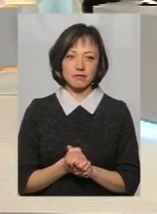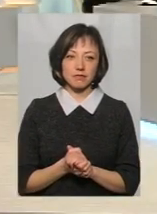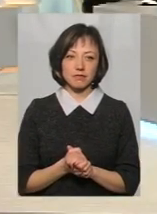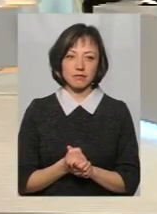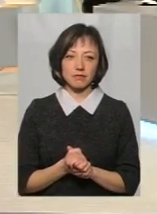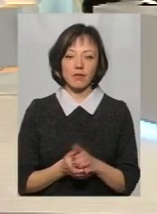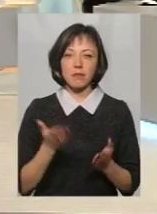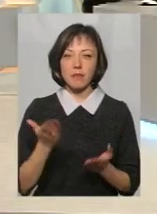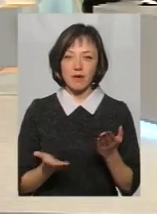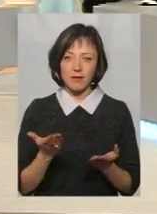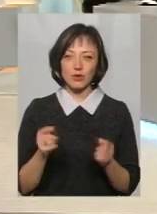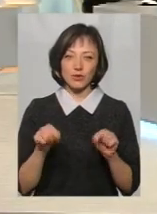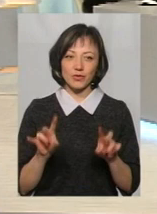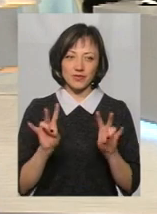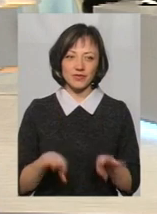мабуть, теж тут.